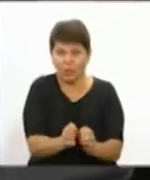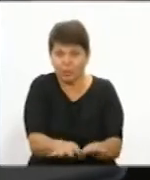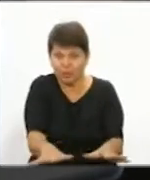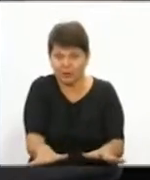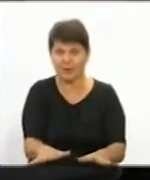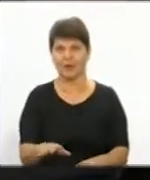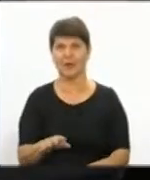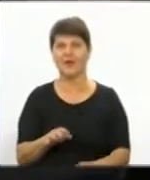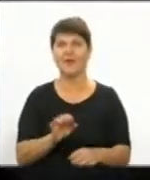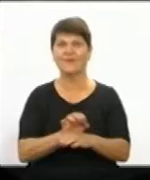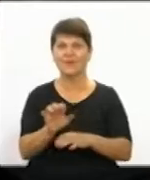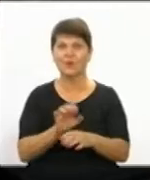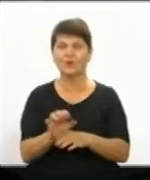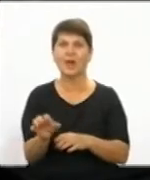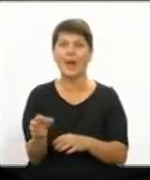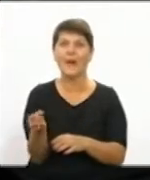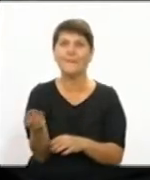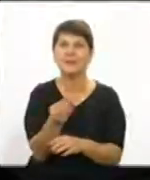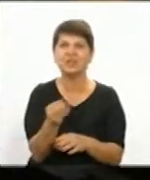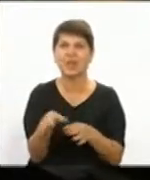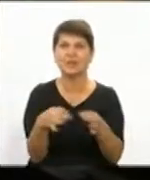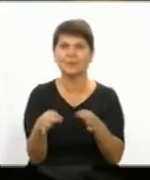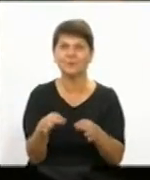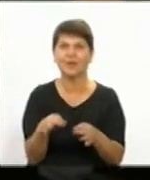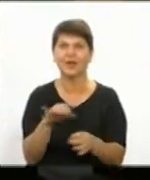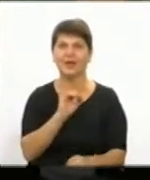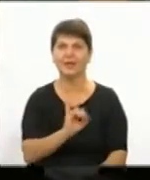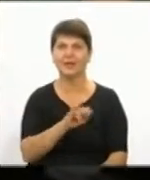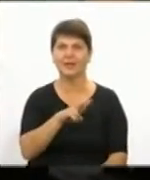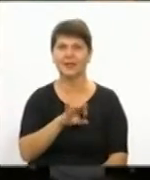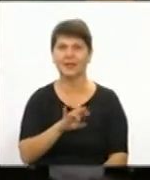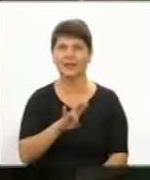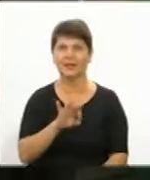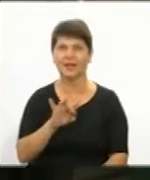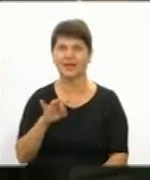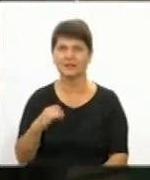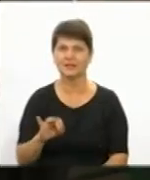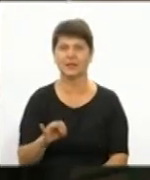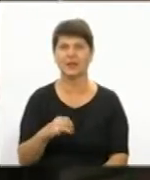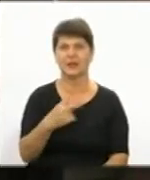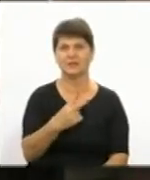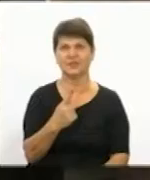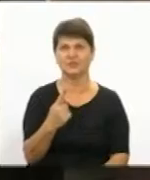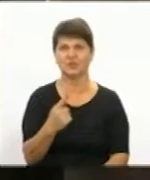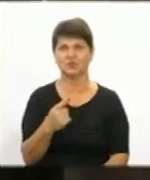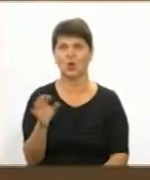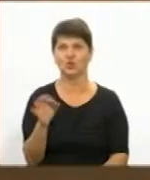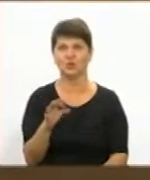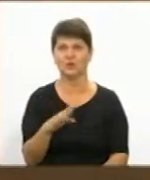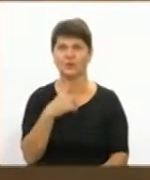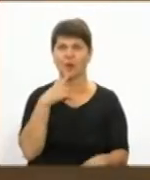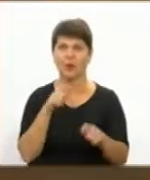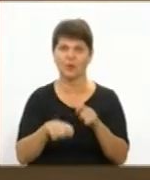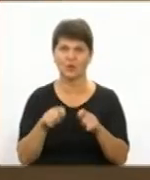Виробництво полімерно-піщаної плитки на Ілінецькому комунальному підприємстві «Добробут» почали з 21 жовтня. За два тижні тестування проб